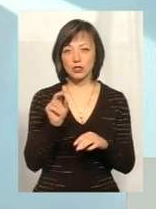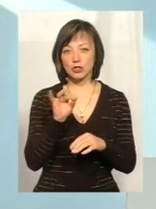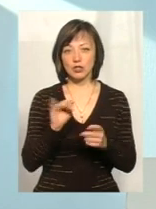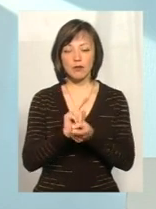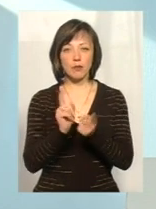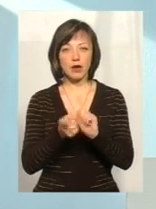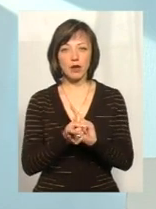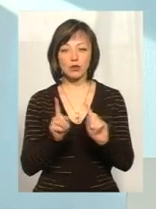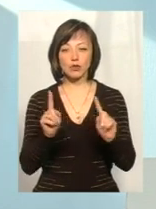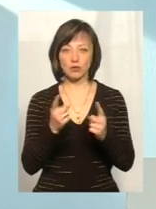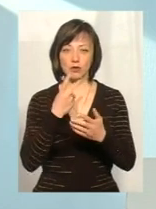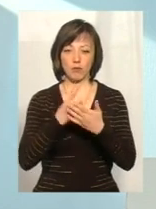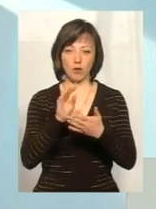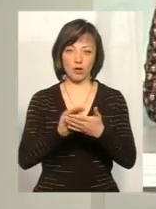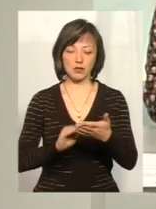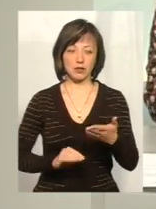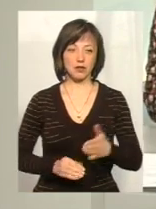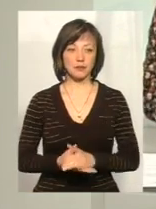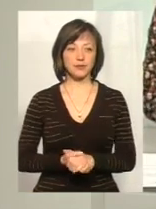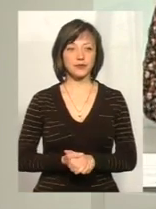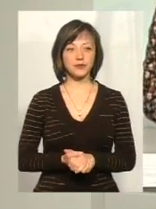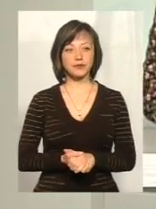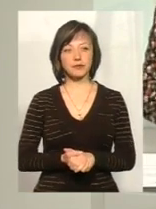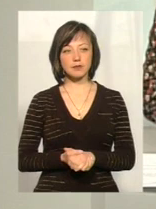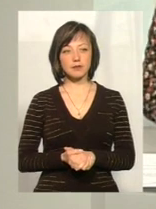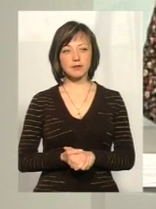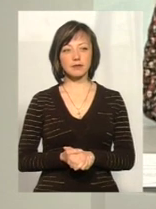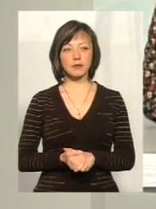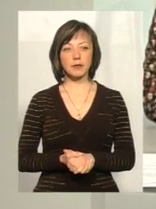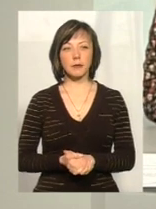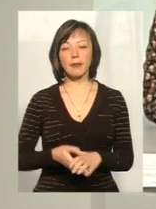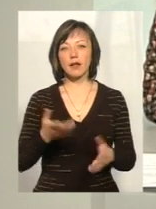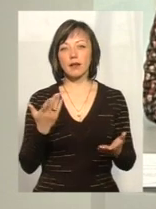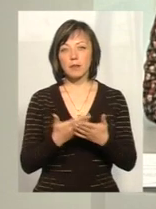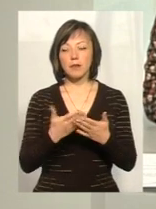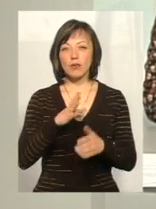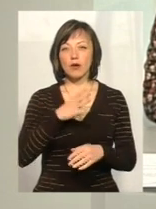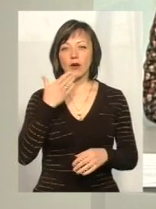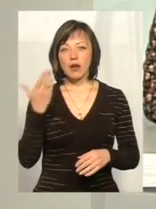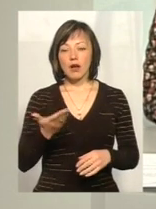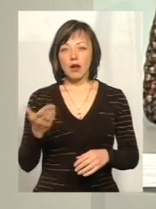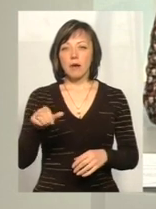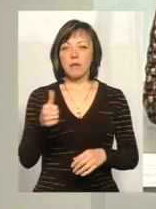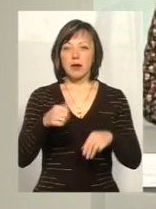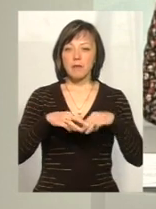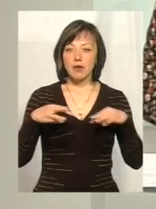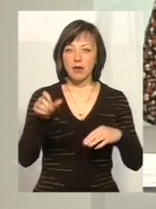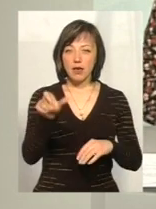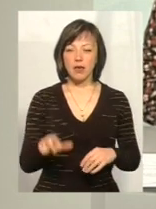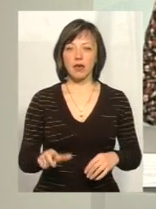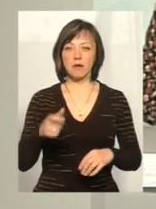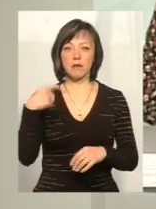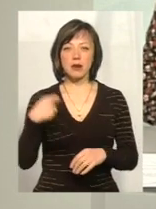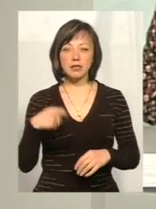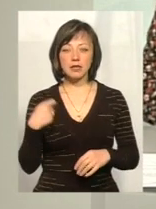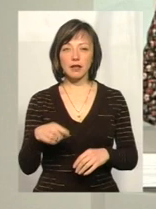навпаки, щось дуже відобразила. Скажіть, попри гучні заяви президента, прем'єра, попри те, що говорили все ж таки